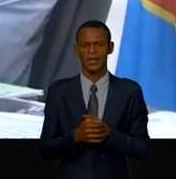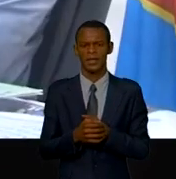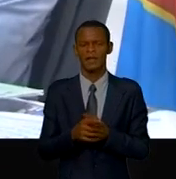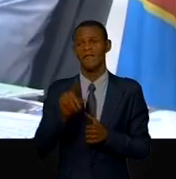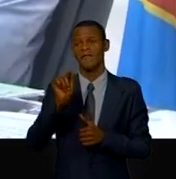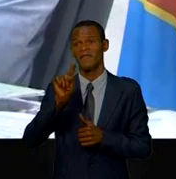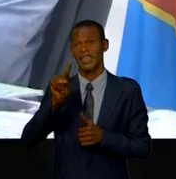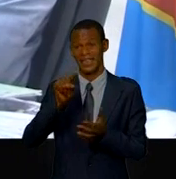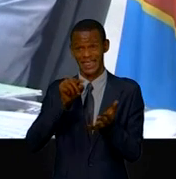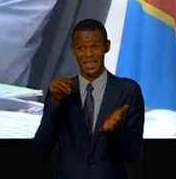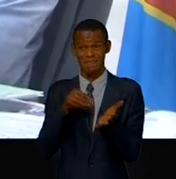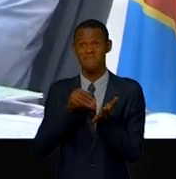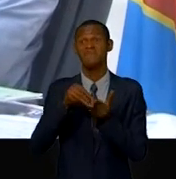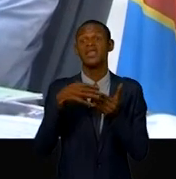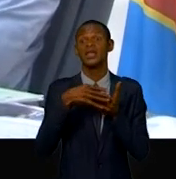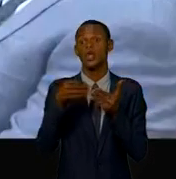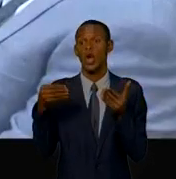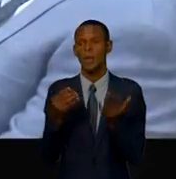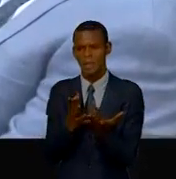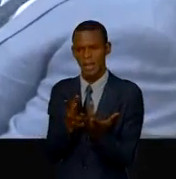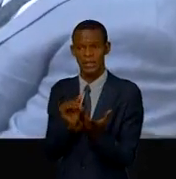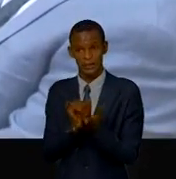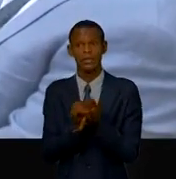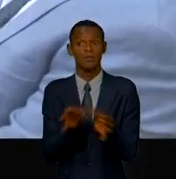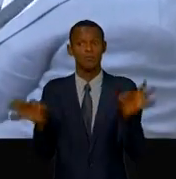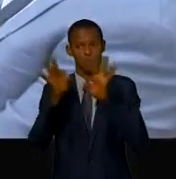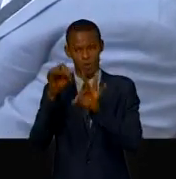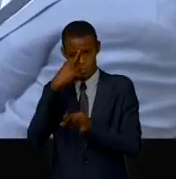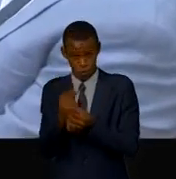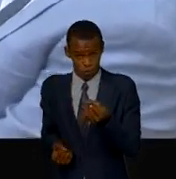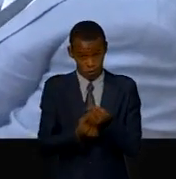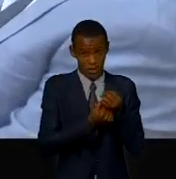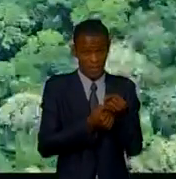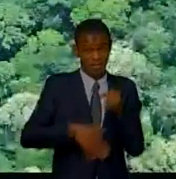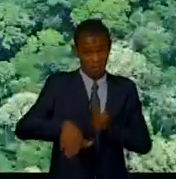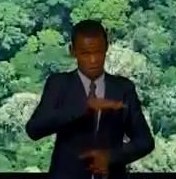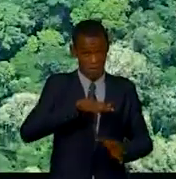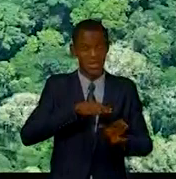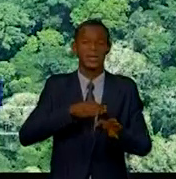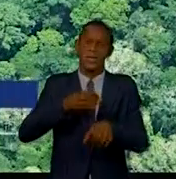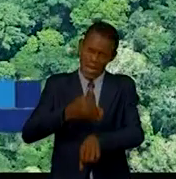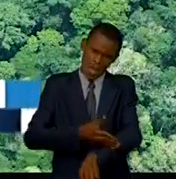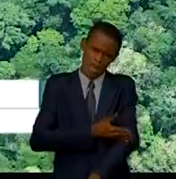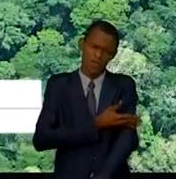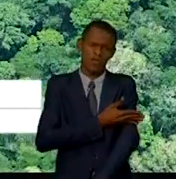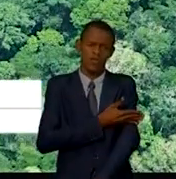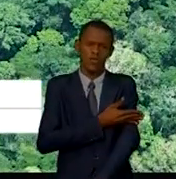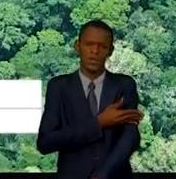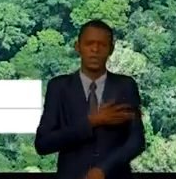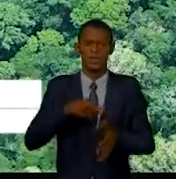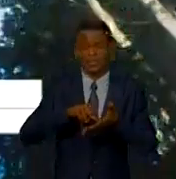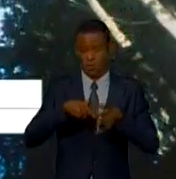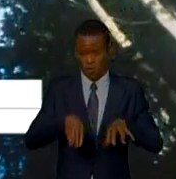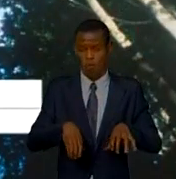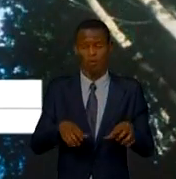peut aider les pays à bien décoller sur différents aspects. Ces deuxièmes poumons écologiques de la planète entend jouer pleinement